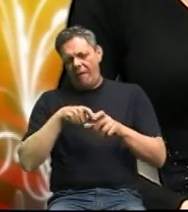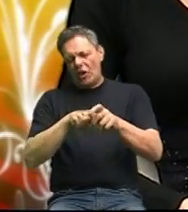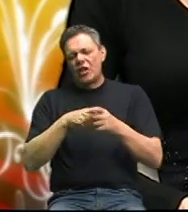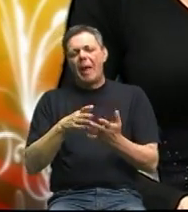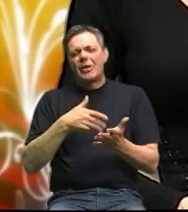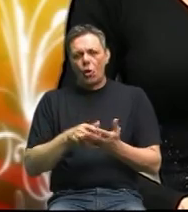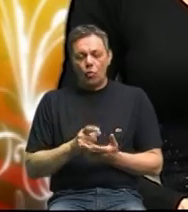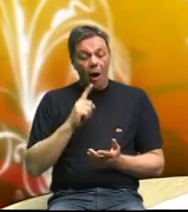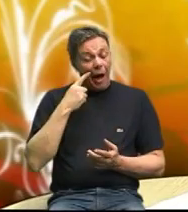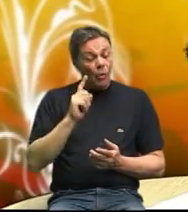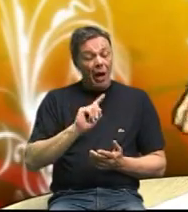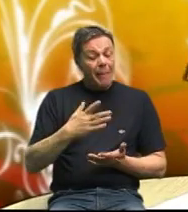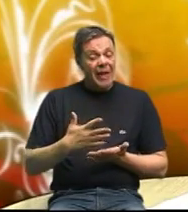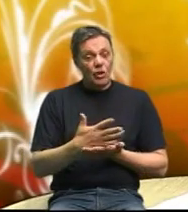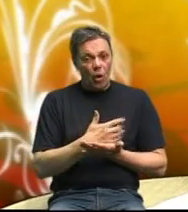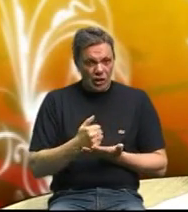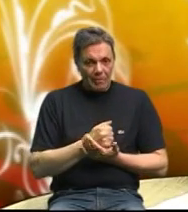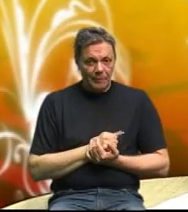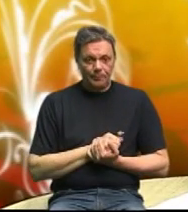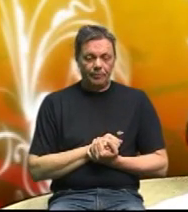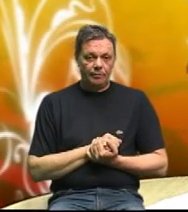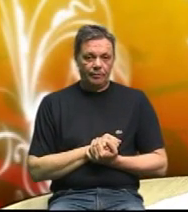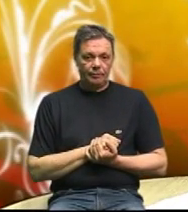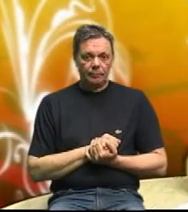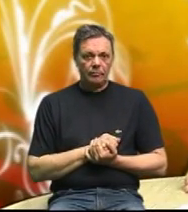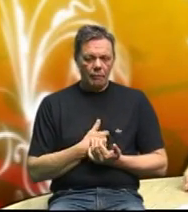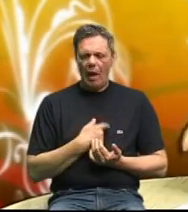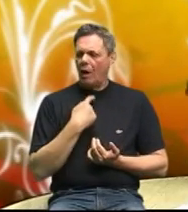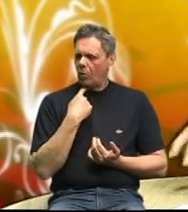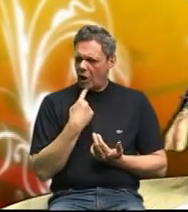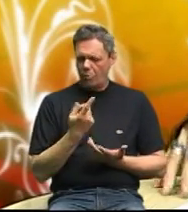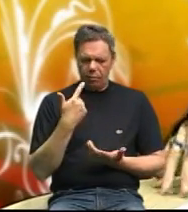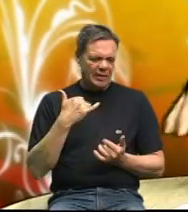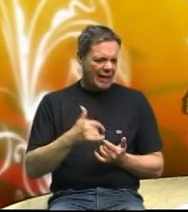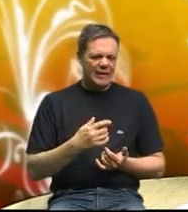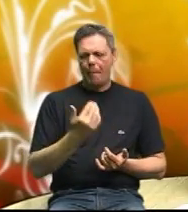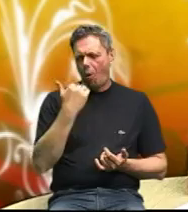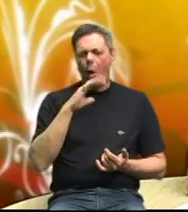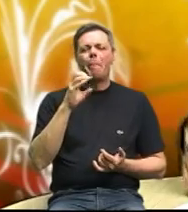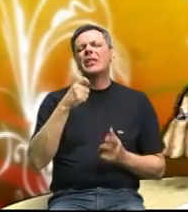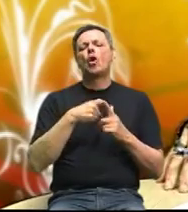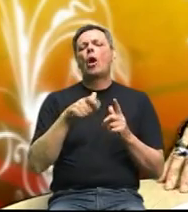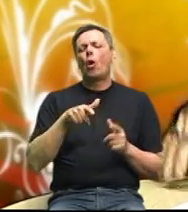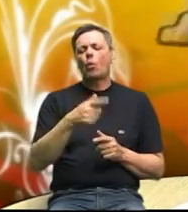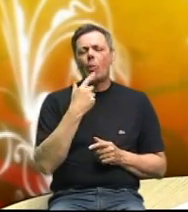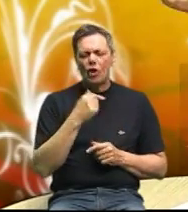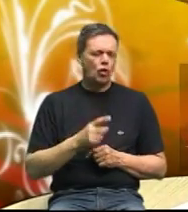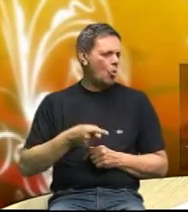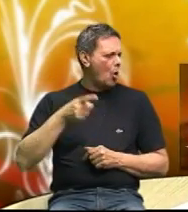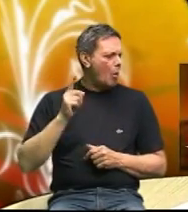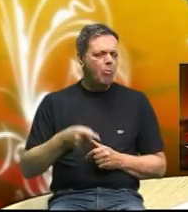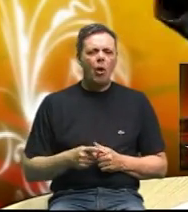iskoristimo je li tako ako zaista ne kažemo sad sam pojao 500 kalorija u tom šećeru moram